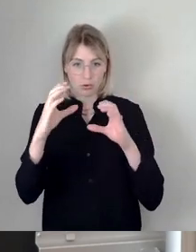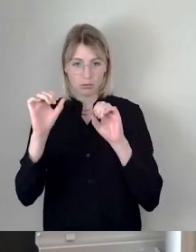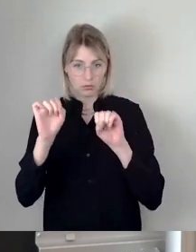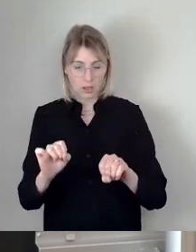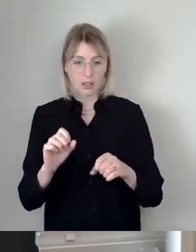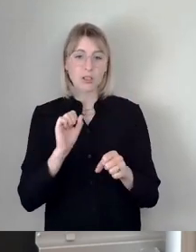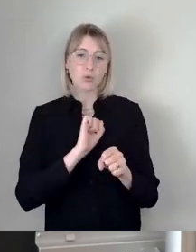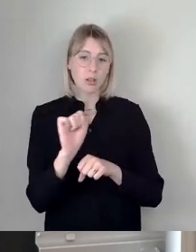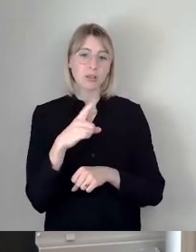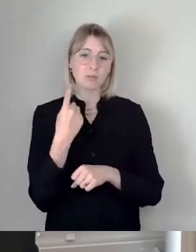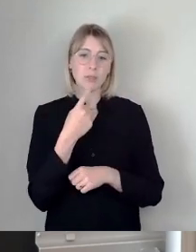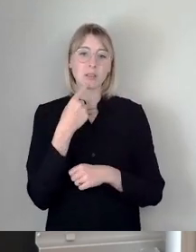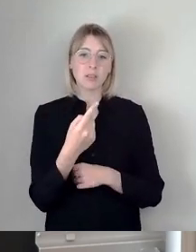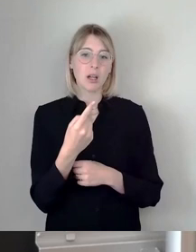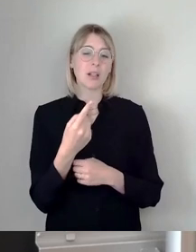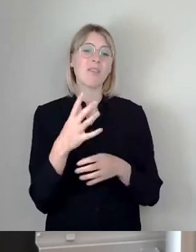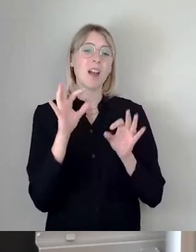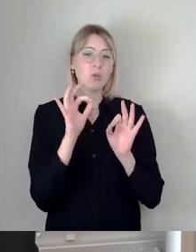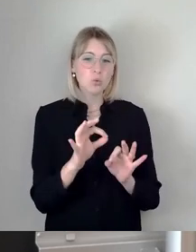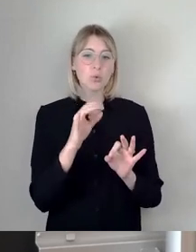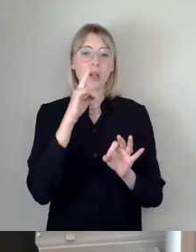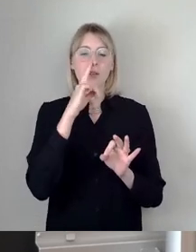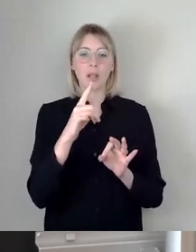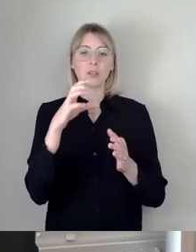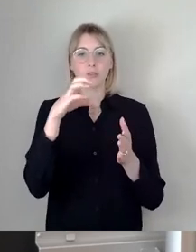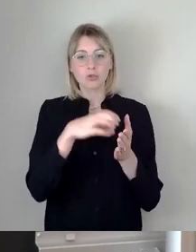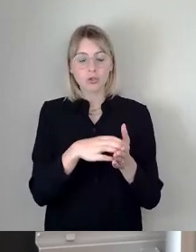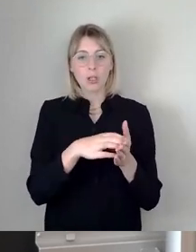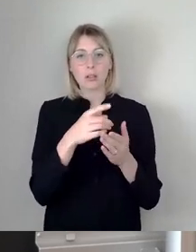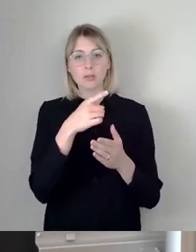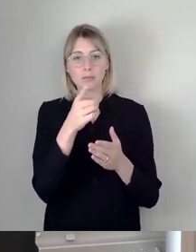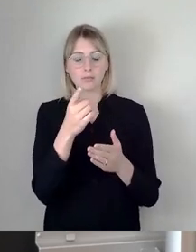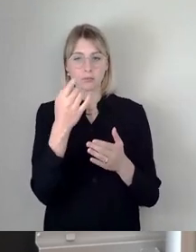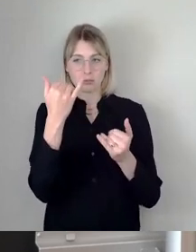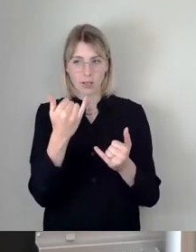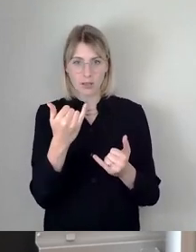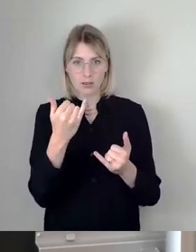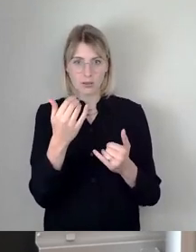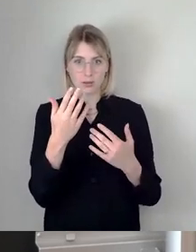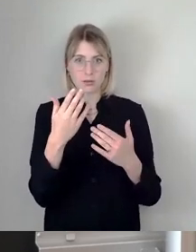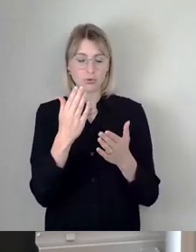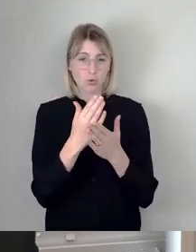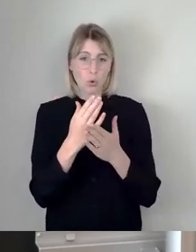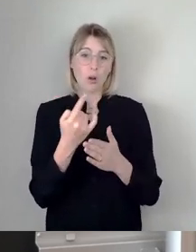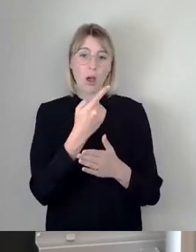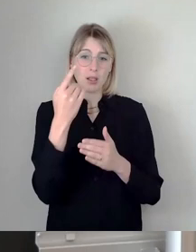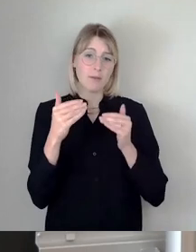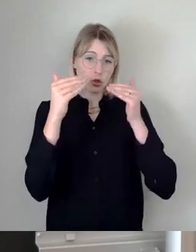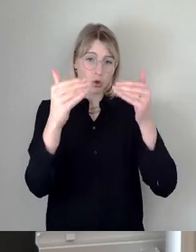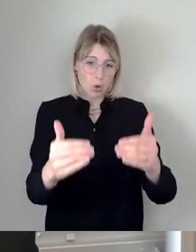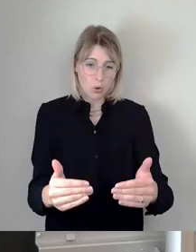wir, es wäre gut, wenn die Stadt den jetzt schon mittlerweile durch eben die einjährige Verschiebung nochmal erhöhten